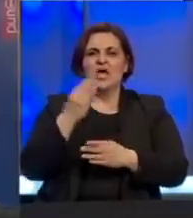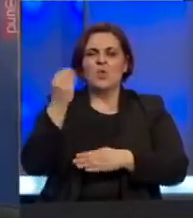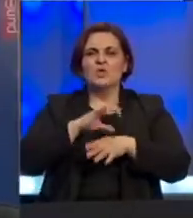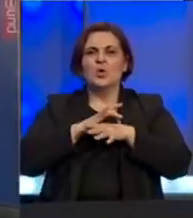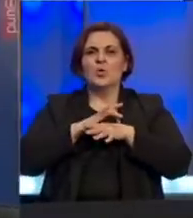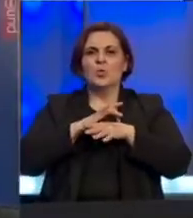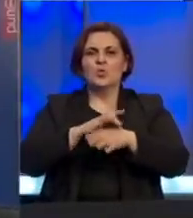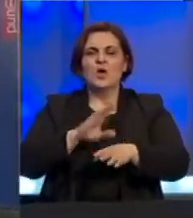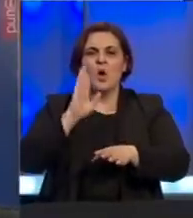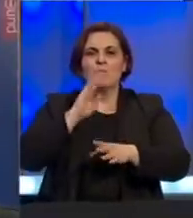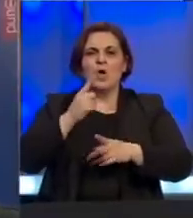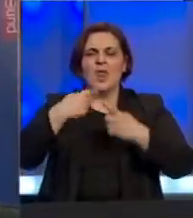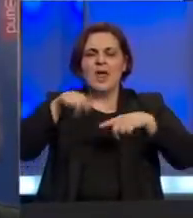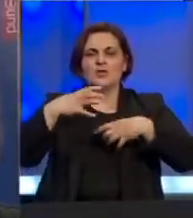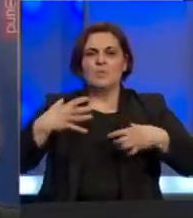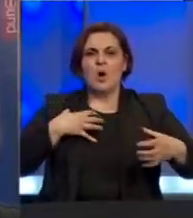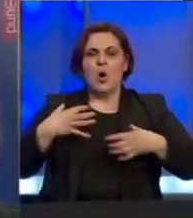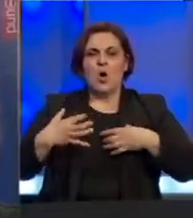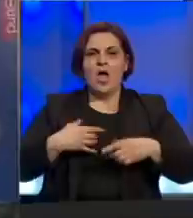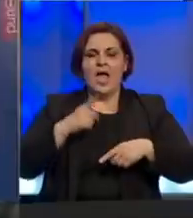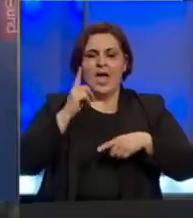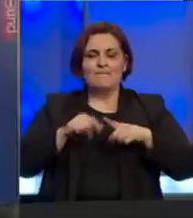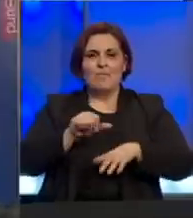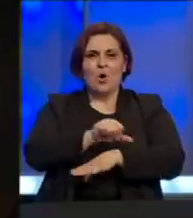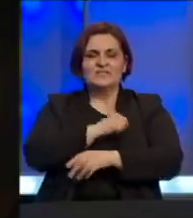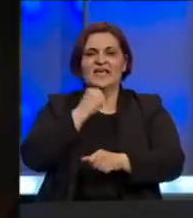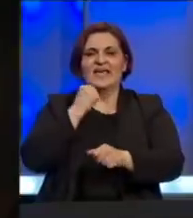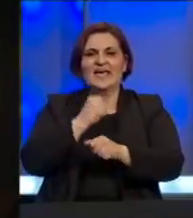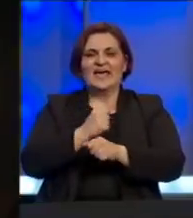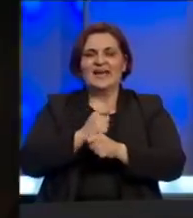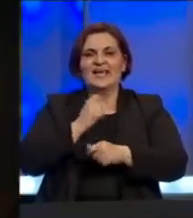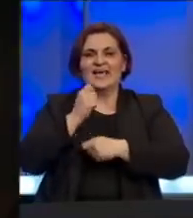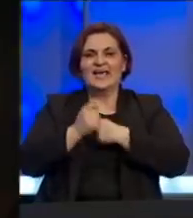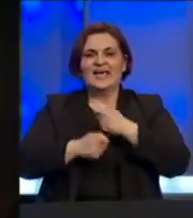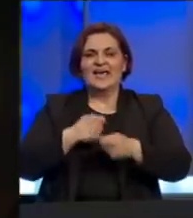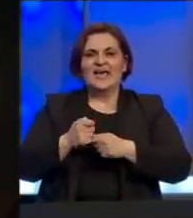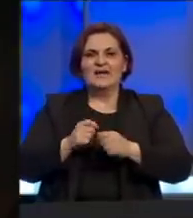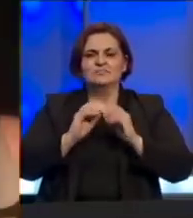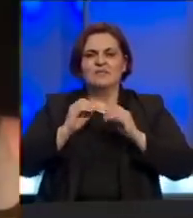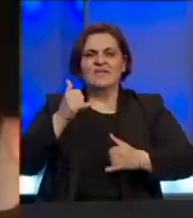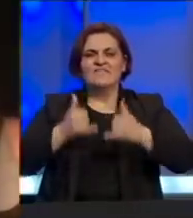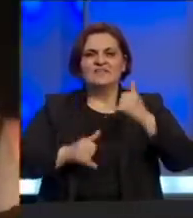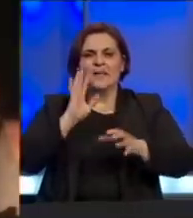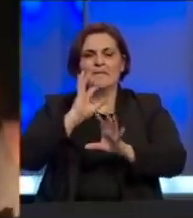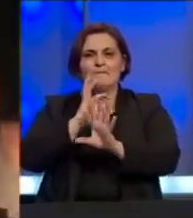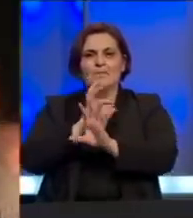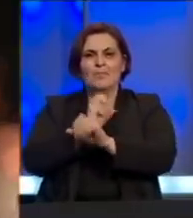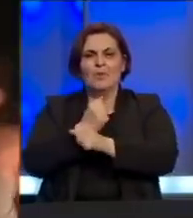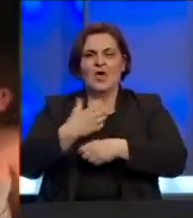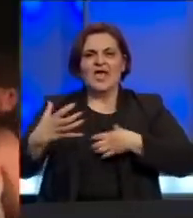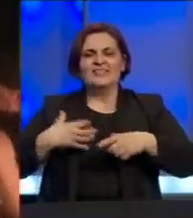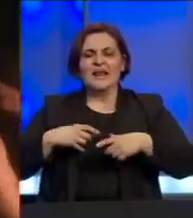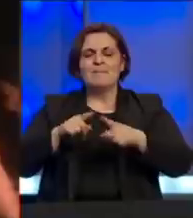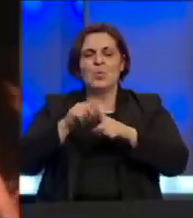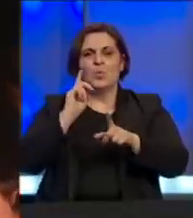rukovoditelj u Bosanskom narodnom pozorištu a posljednjih godina obavljao je i posao izbornika festivala Bosansko-Hercegovačke drame u